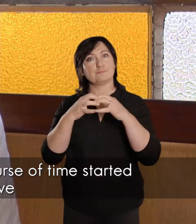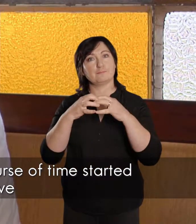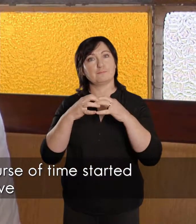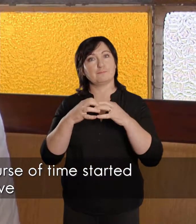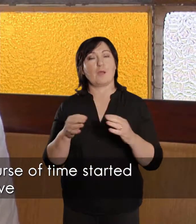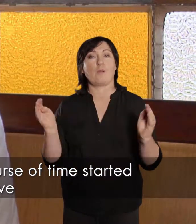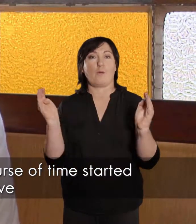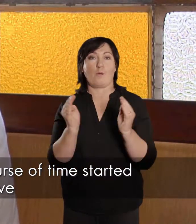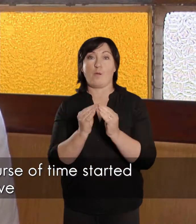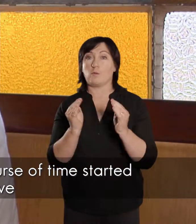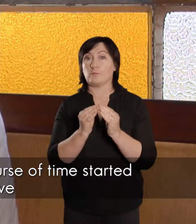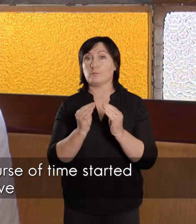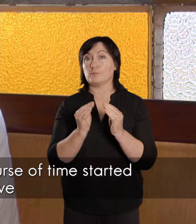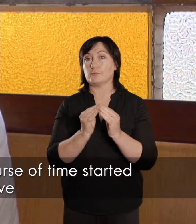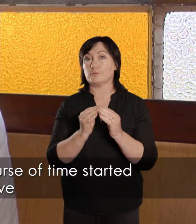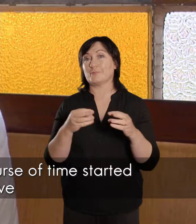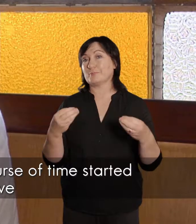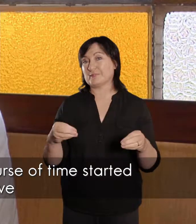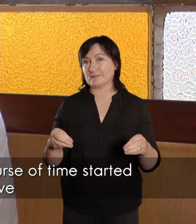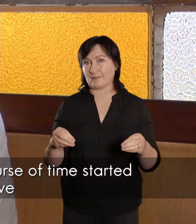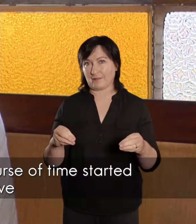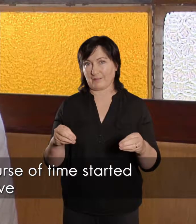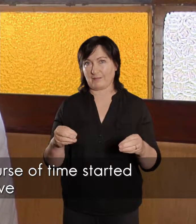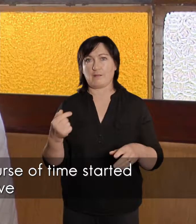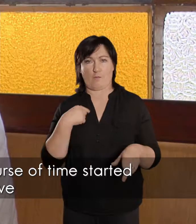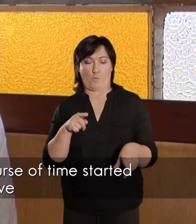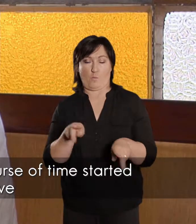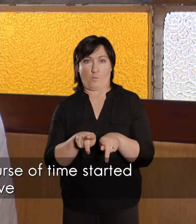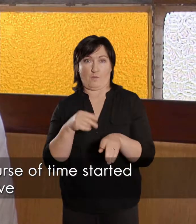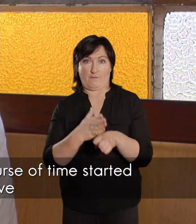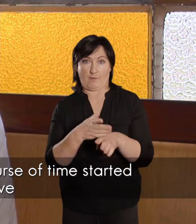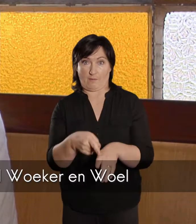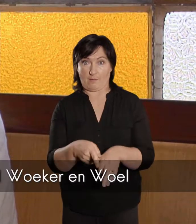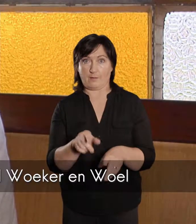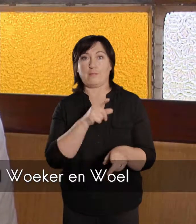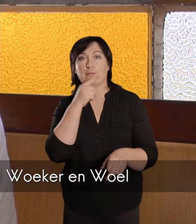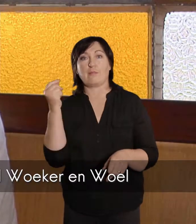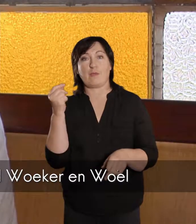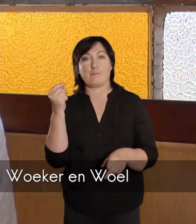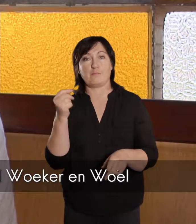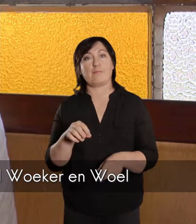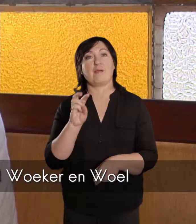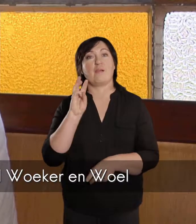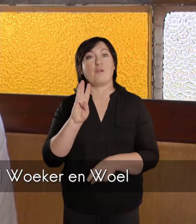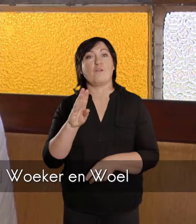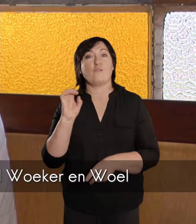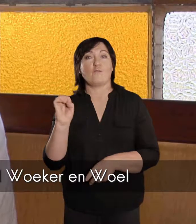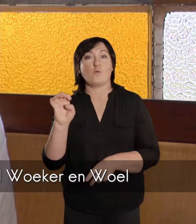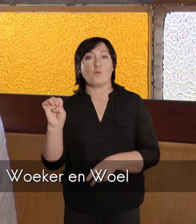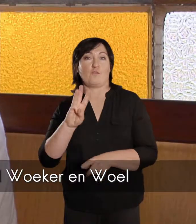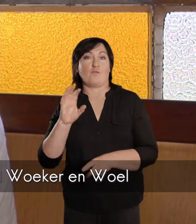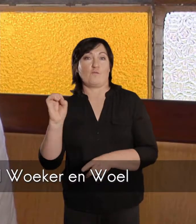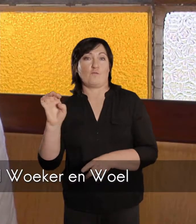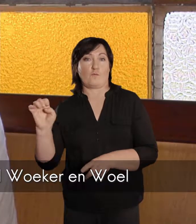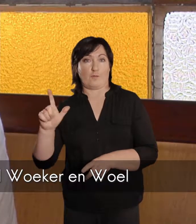van die jaren, het hy thuisneverheid ook in doel gestel. Ek het ook daar gewerkt, die thuisneverheid zijn naam